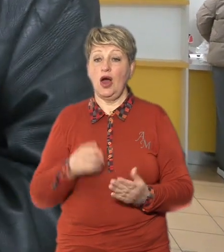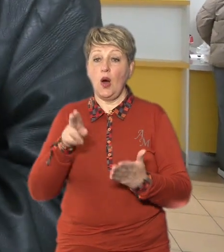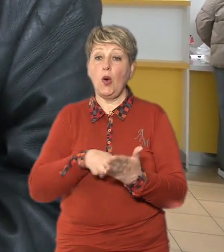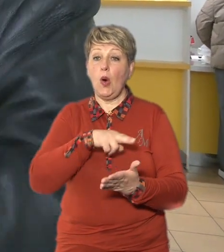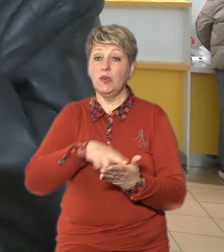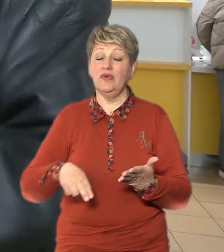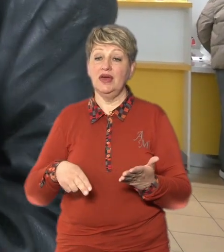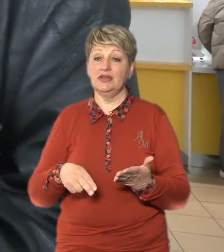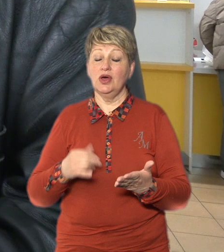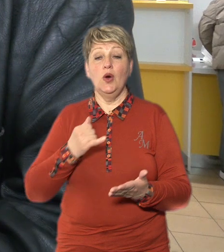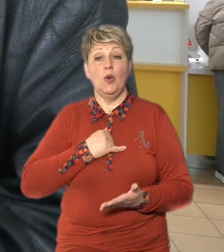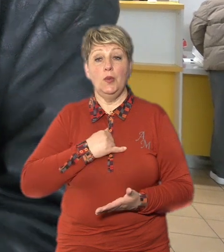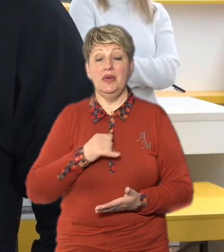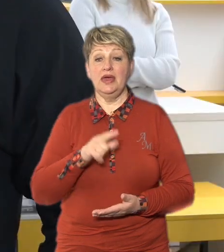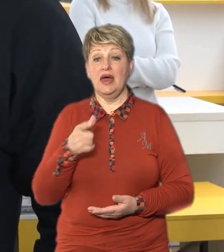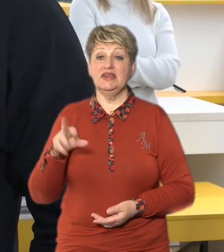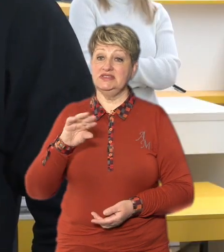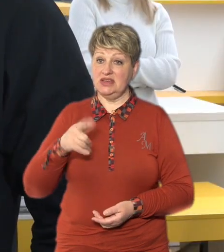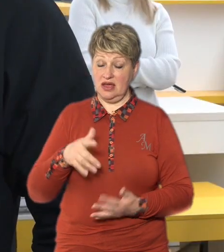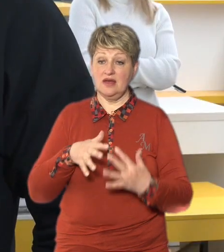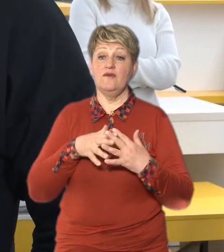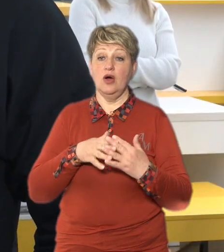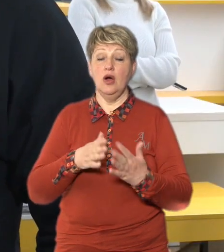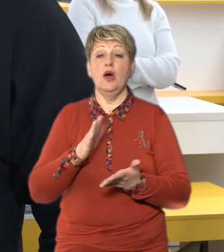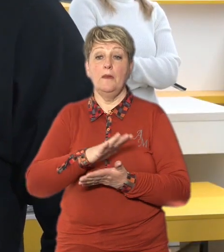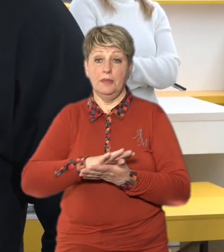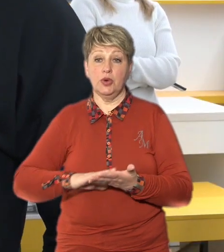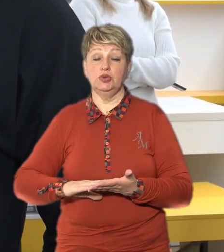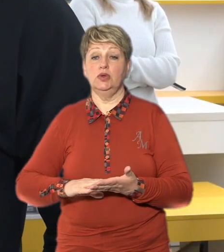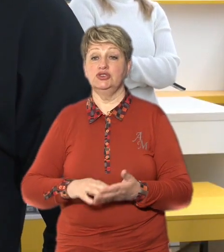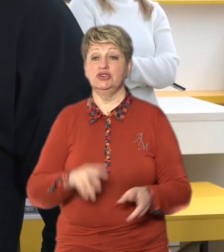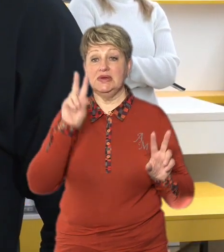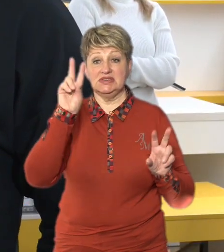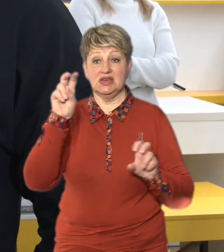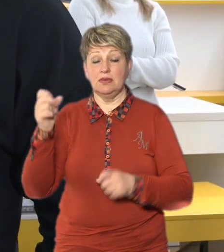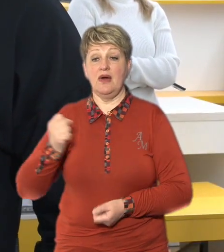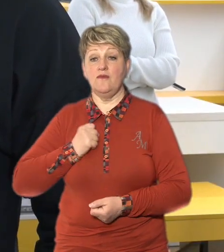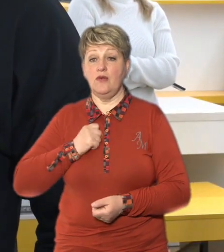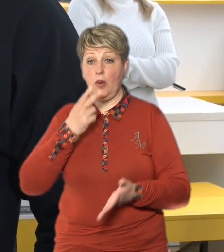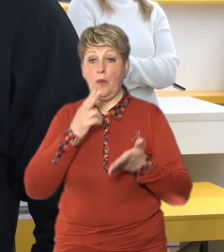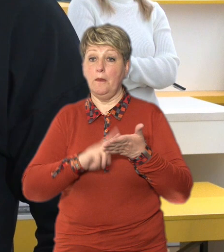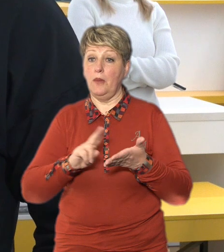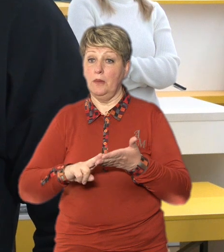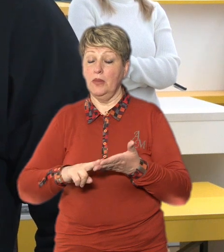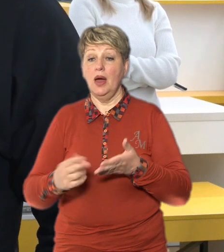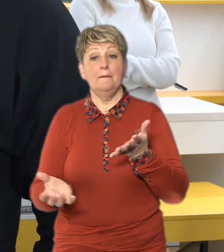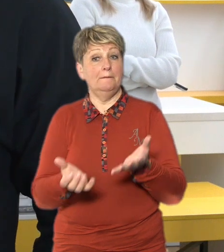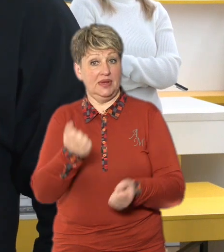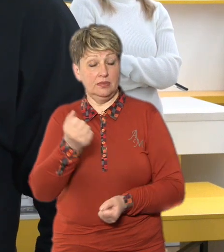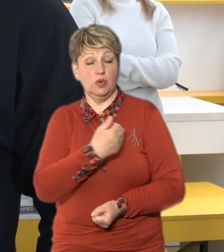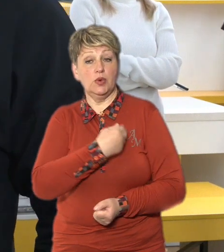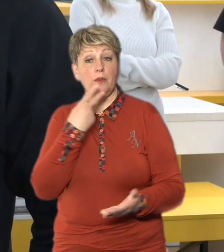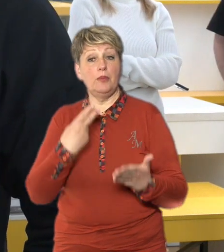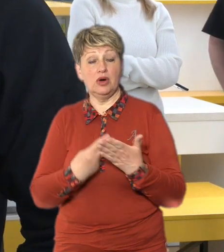пам'ятає, мене дядь воює Продовжується тематика військових марок, таким чином ми її підтримуємо І хочемо показати, що